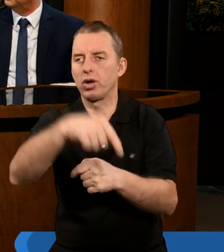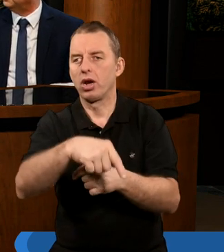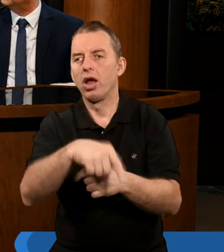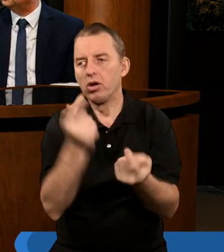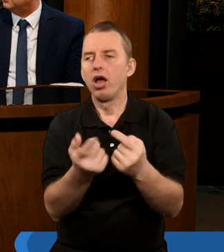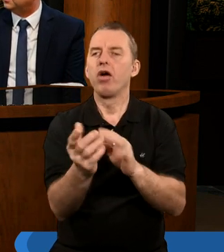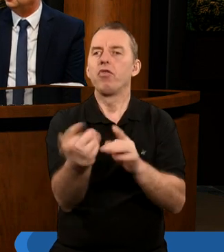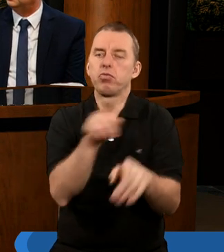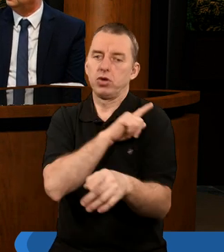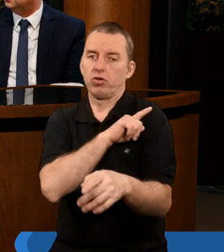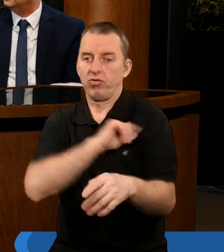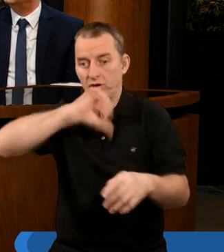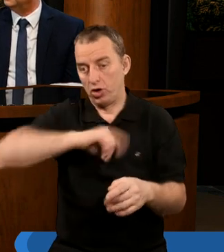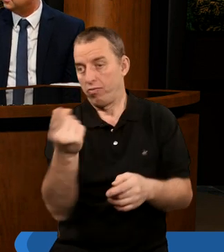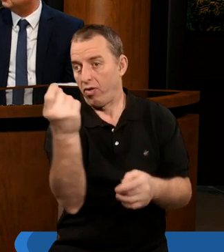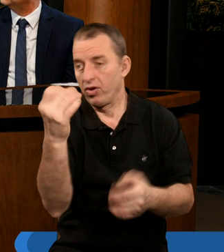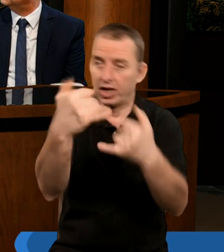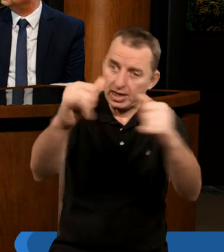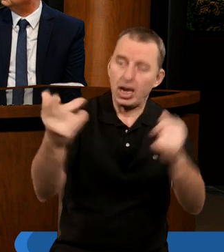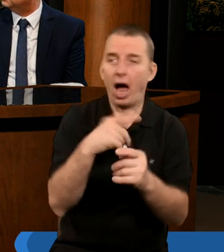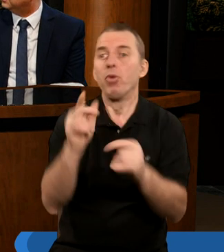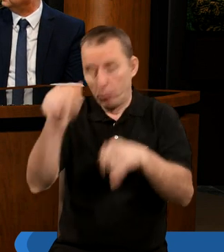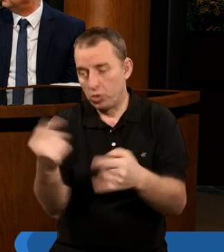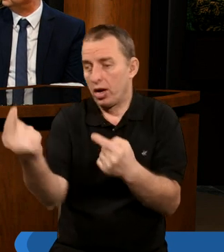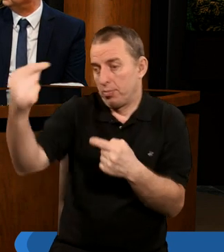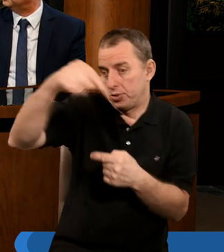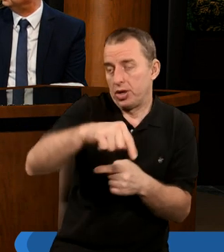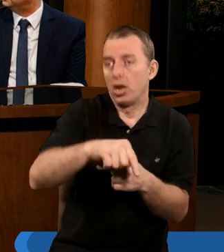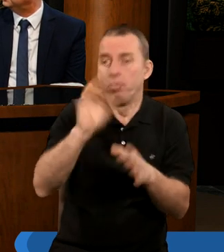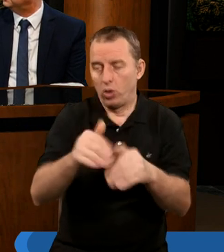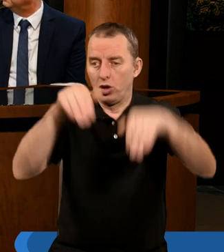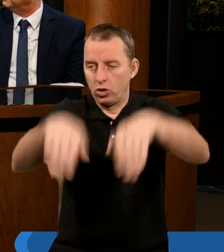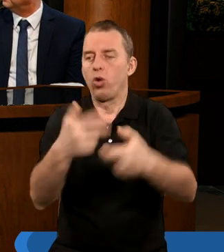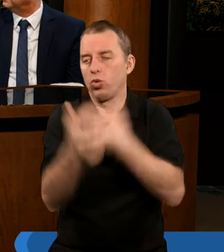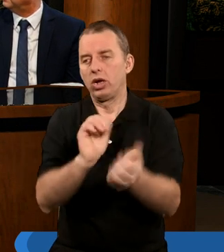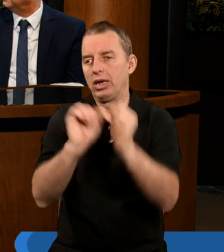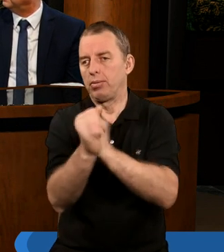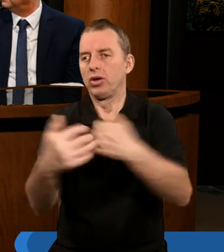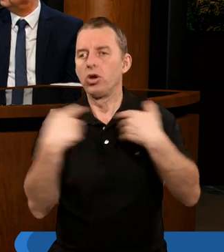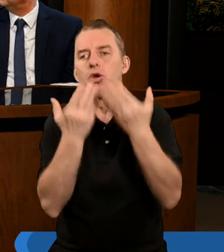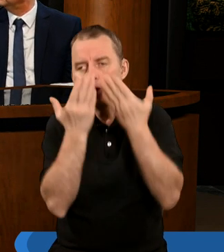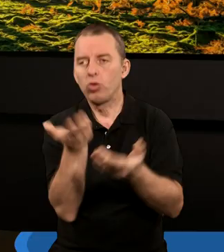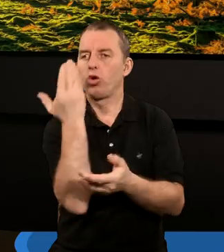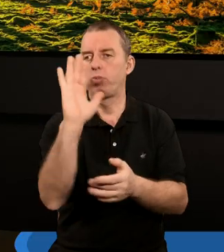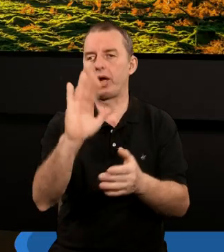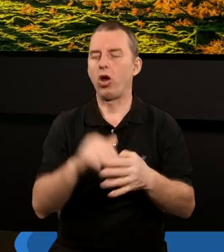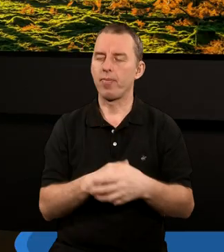przygotowywali siebie i innych na to, że przyjdzie. Kiedykolwiek miałby to uczynić. Dziękuję bardzo.